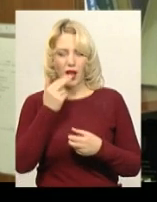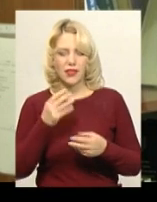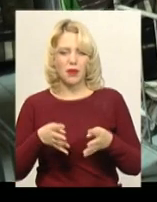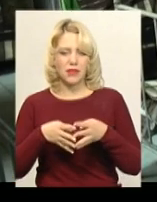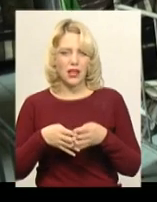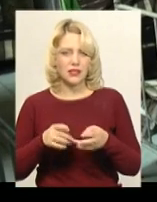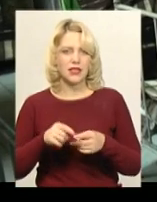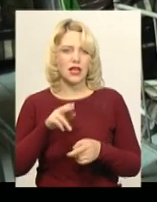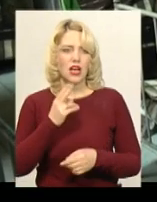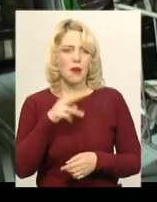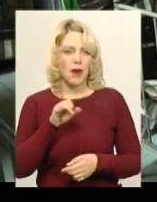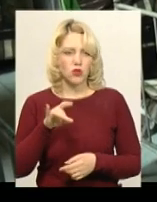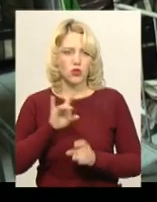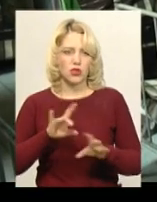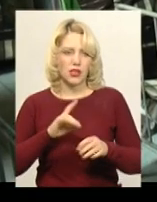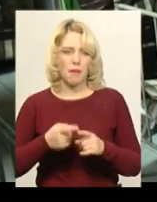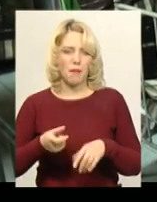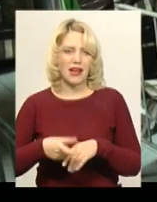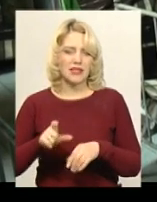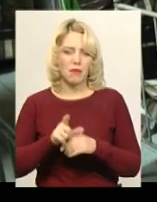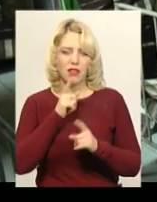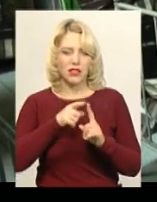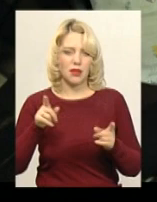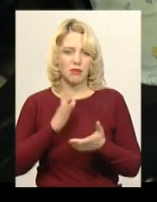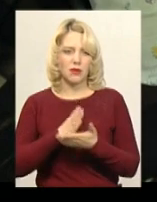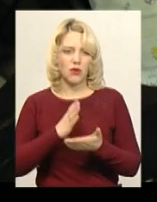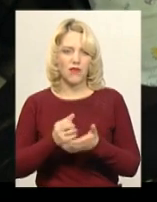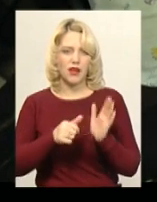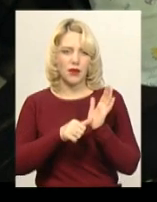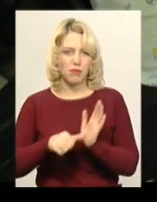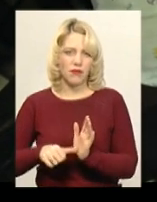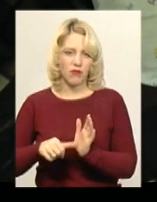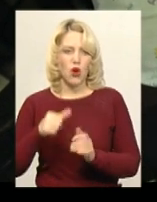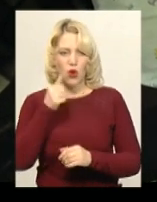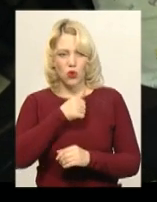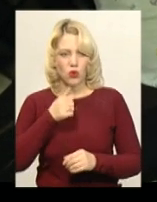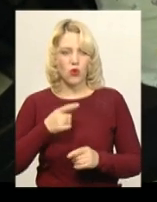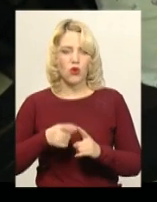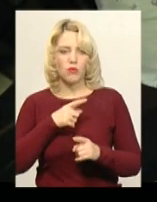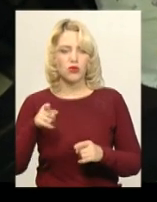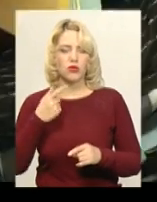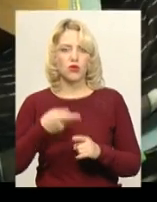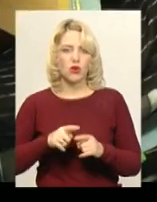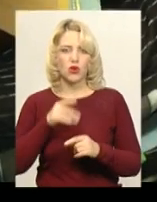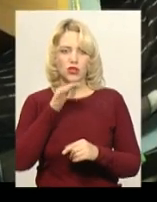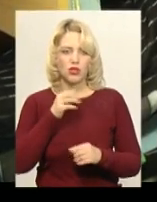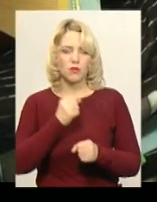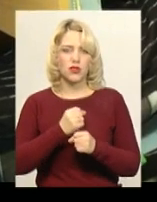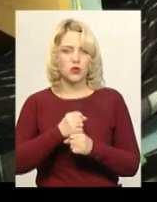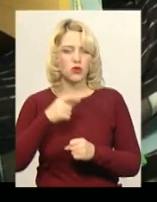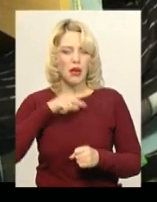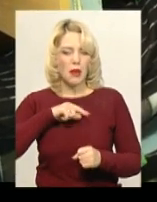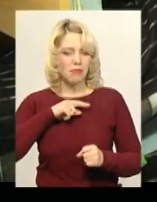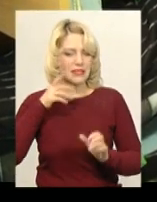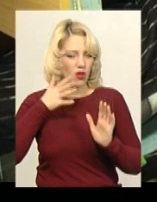Дмитро Старцун розповів, максимальний термін перебування в центрі – півроку. Протягом цього часу з людьми працює психолог. Також тут допомагають відновити